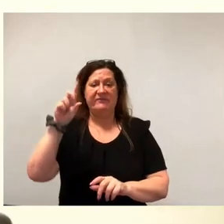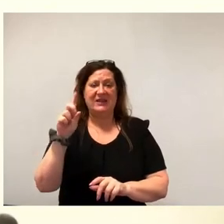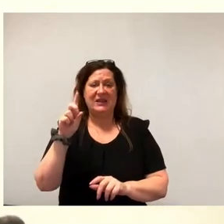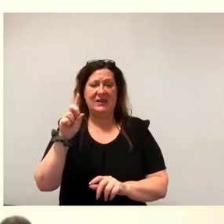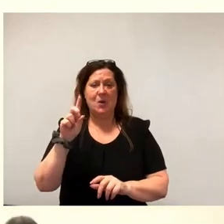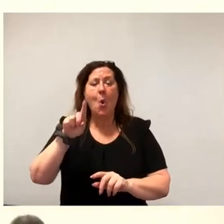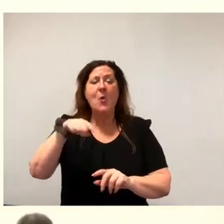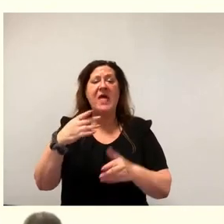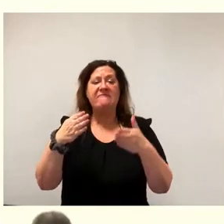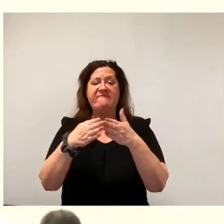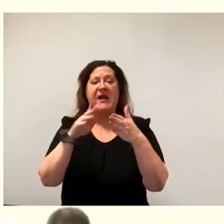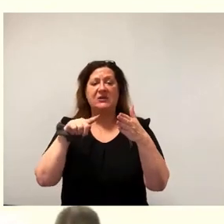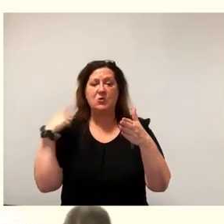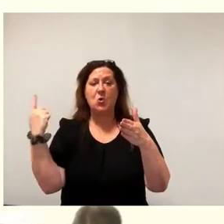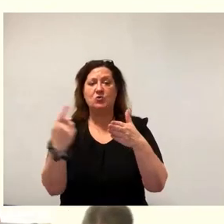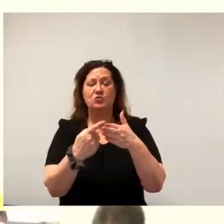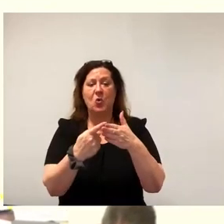Fraktionsrunde die FDP.